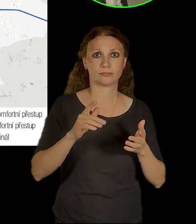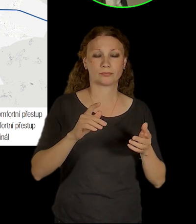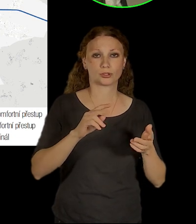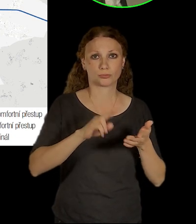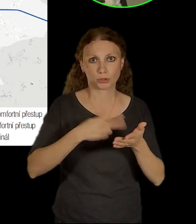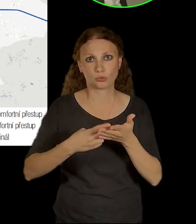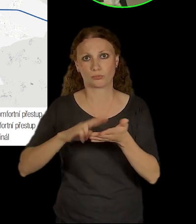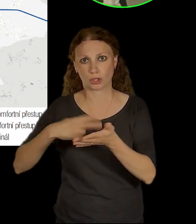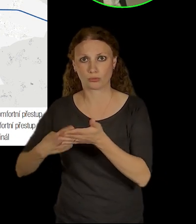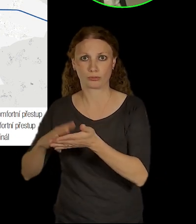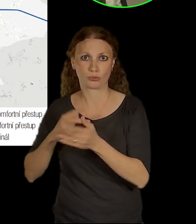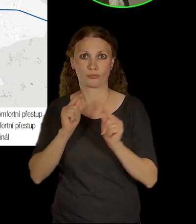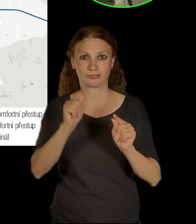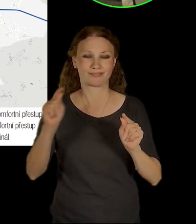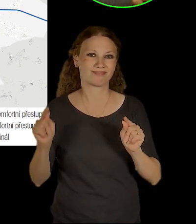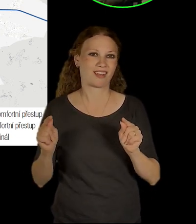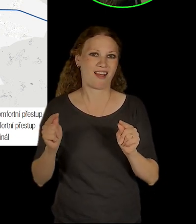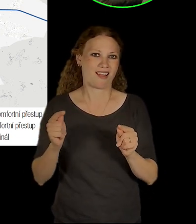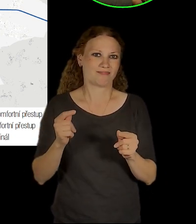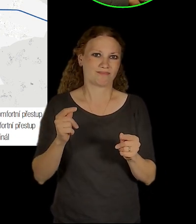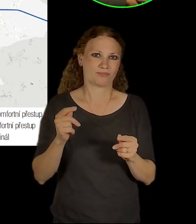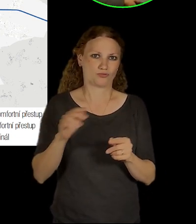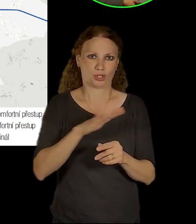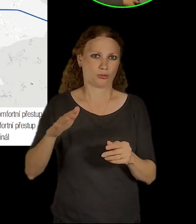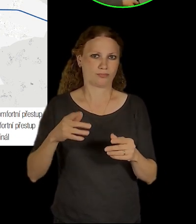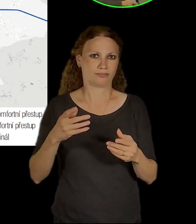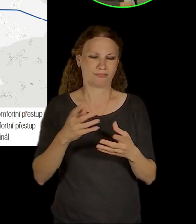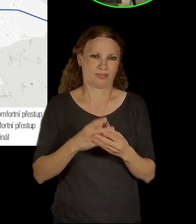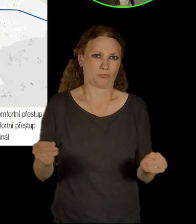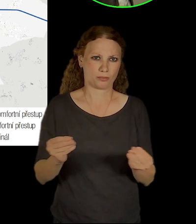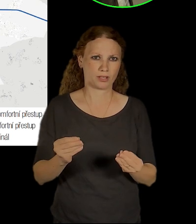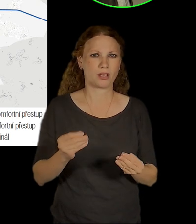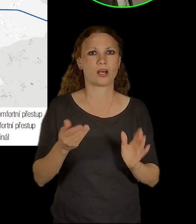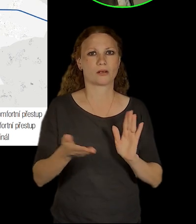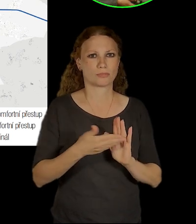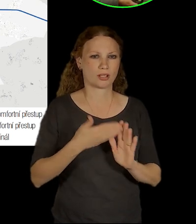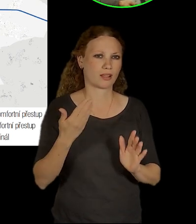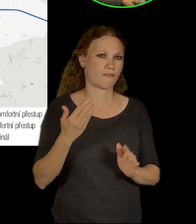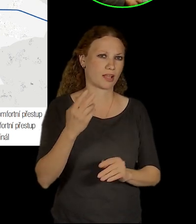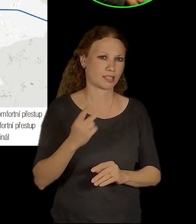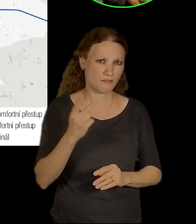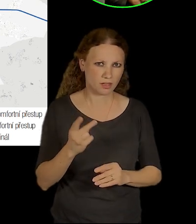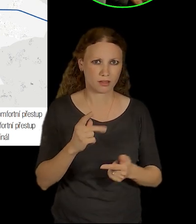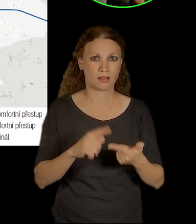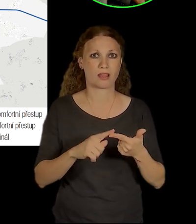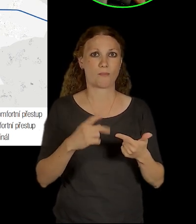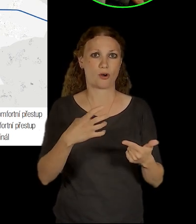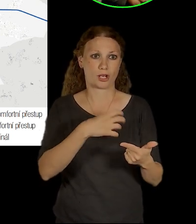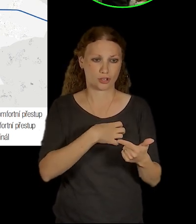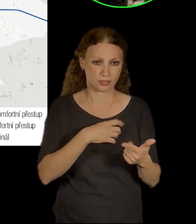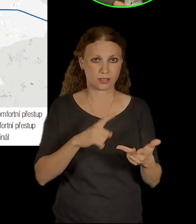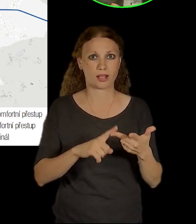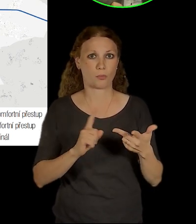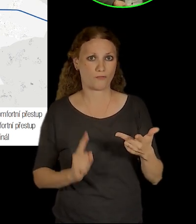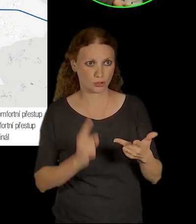všechny jsou poměrně nekomfortní. To je například Veleslavín, Hračanska, nebo právě ty zmiňované Vysočany,